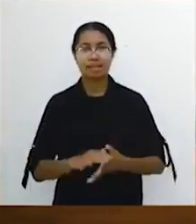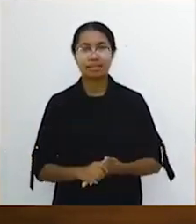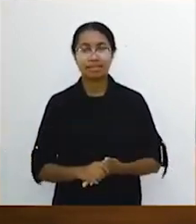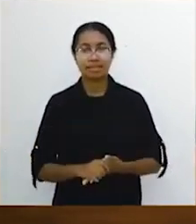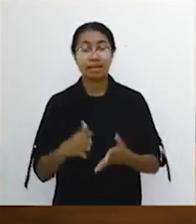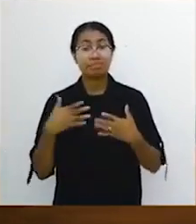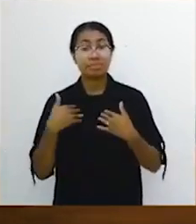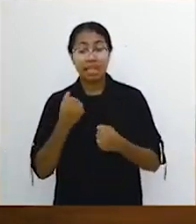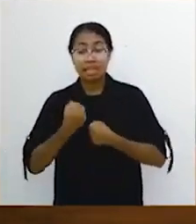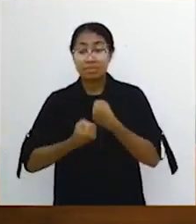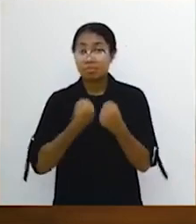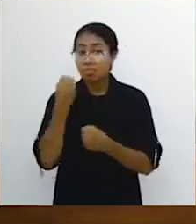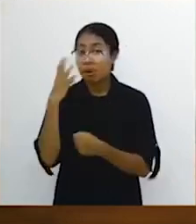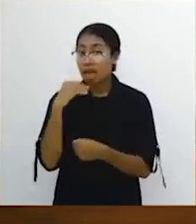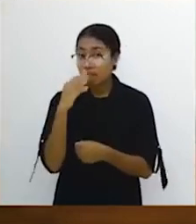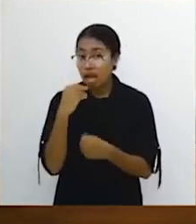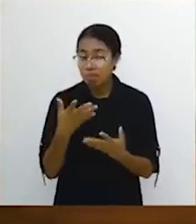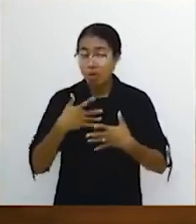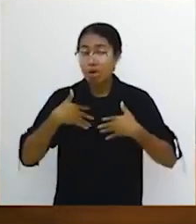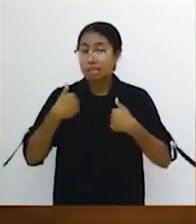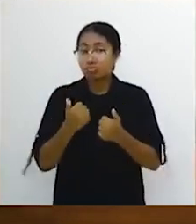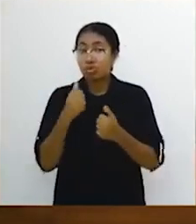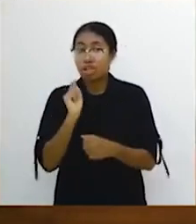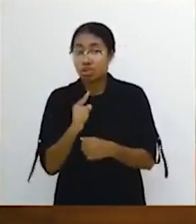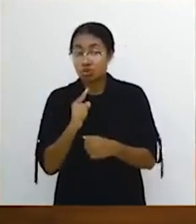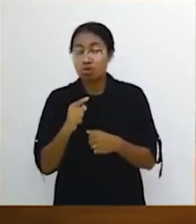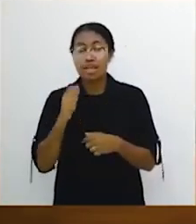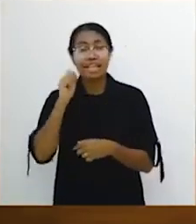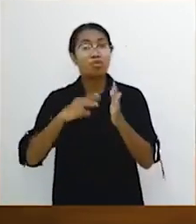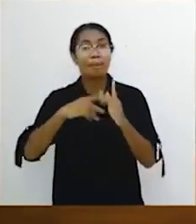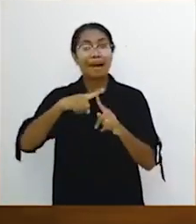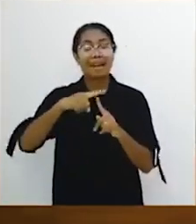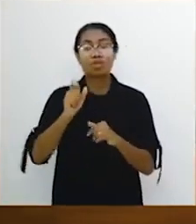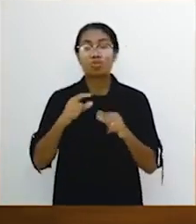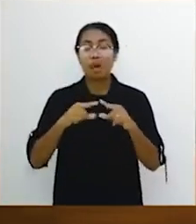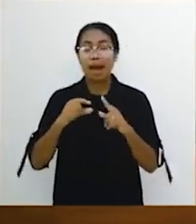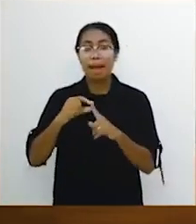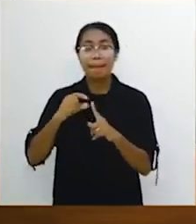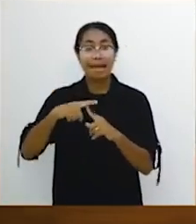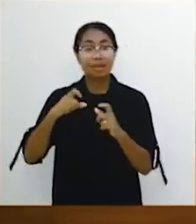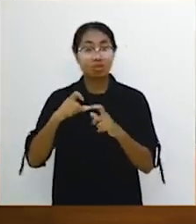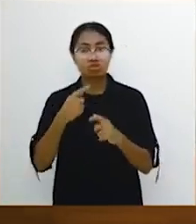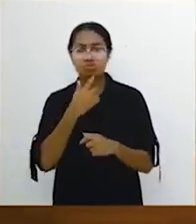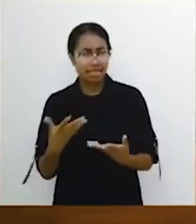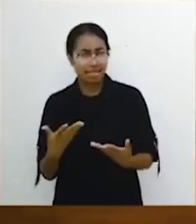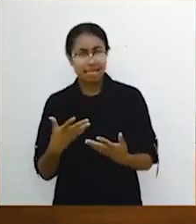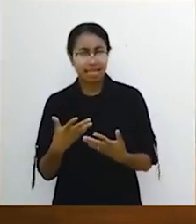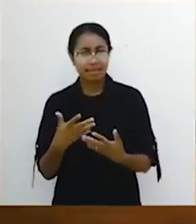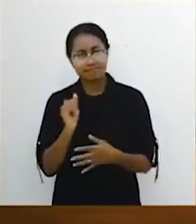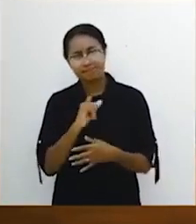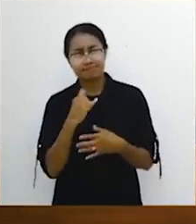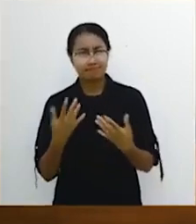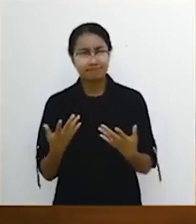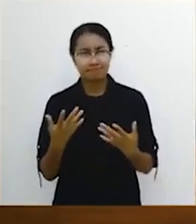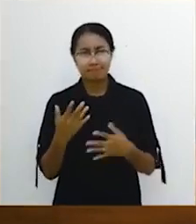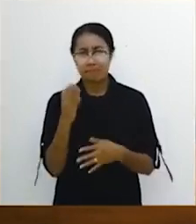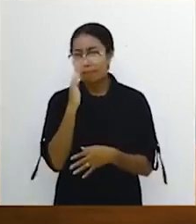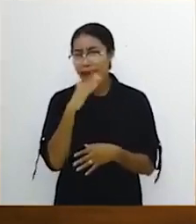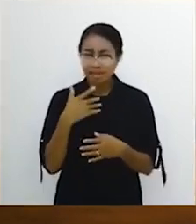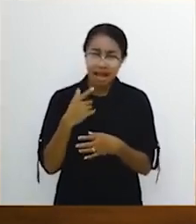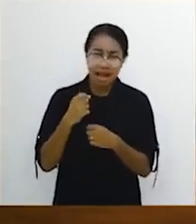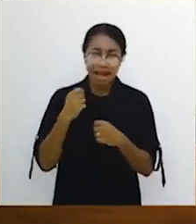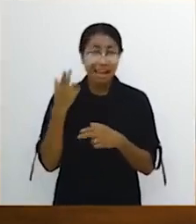Dapat dikatakan bahwa penyembuhan yang terjadi pada ibu mertua Petrus ini kesembuhan yang sifatnya supranatural. Atau bahasa